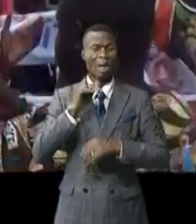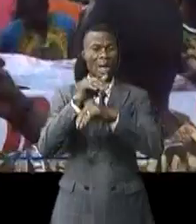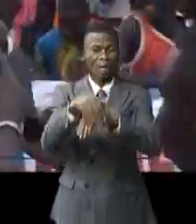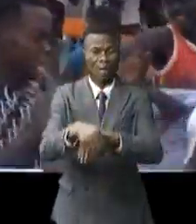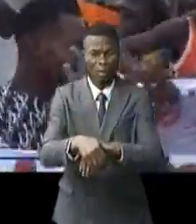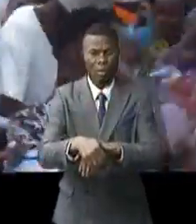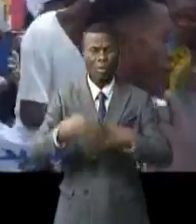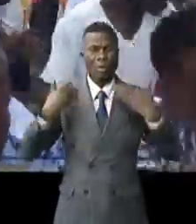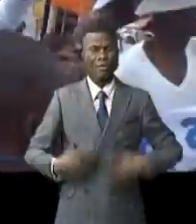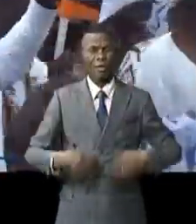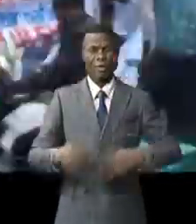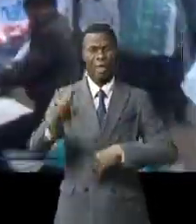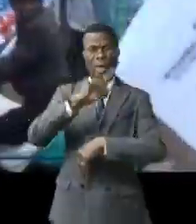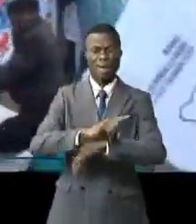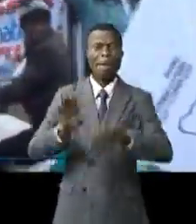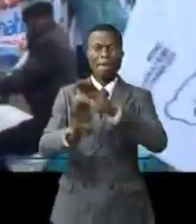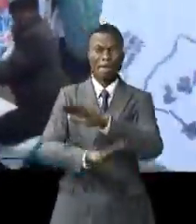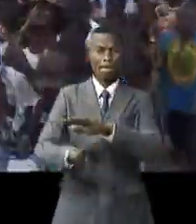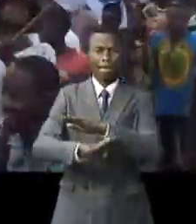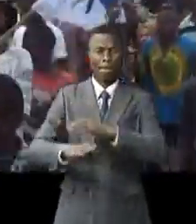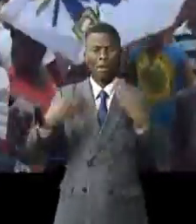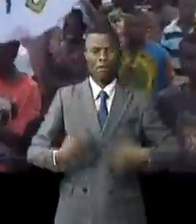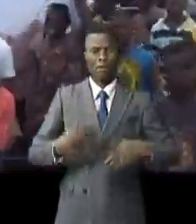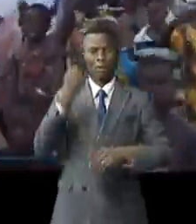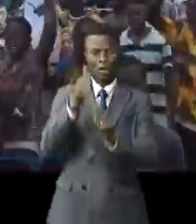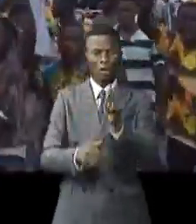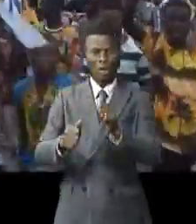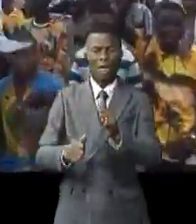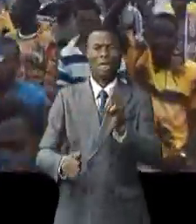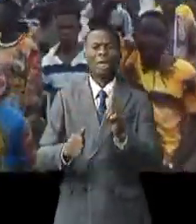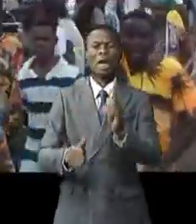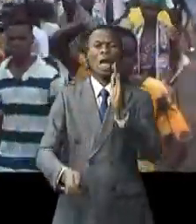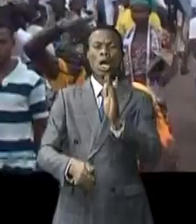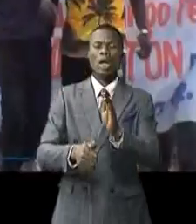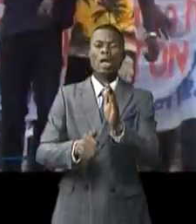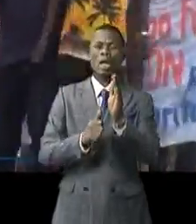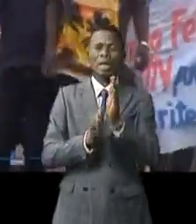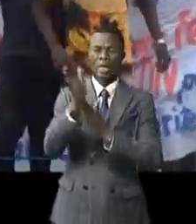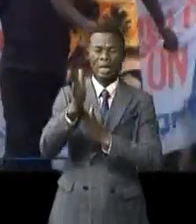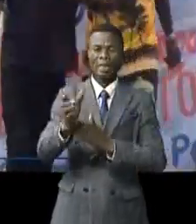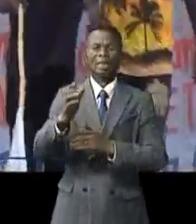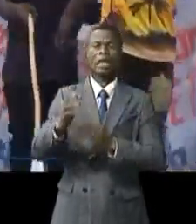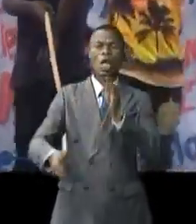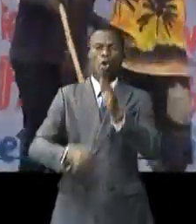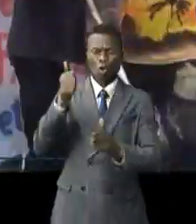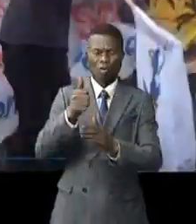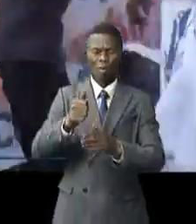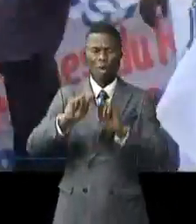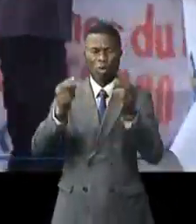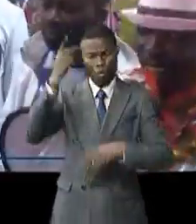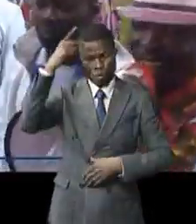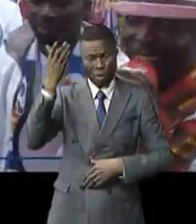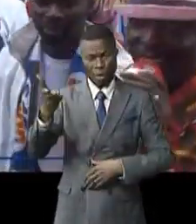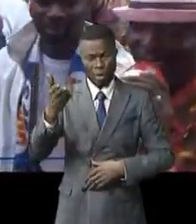à la célébration de la journée de la base commémorée chaque 12 novembre de l'année par le parti d'Étienne Tiseke du Amulumba. Sur